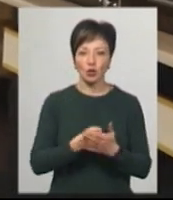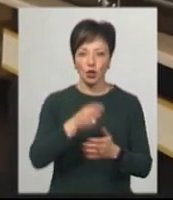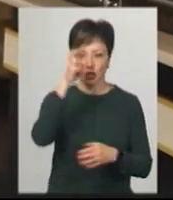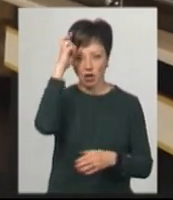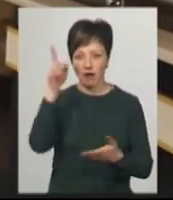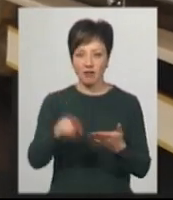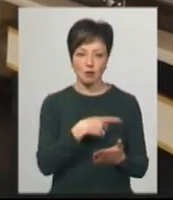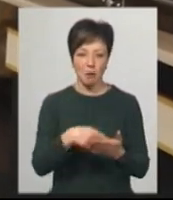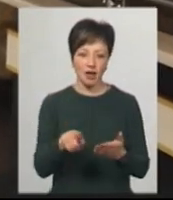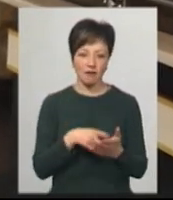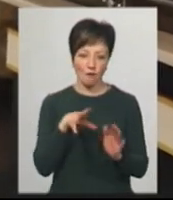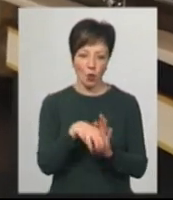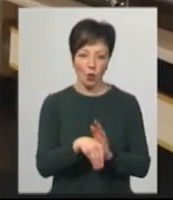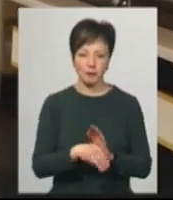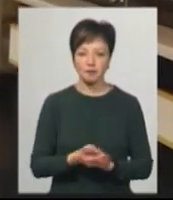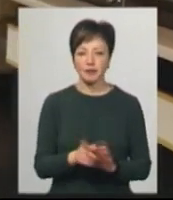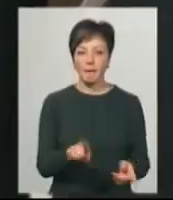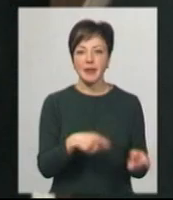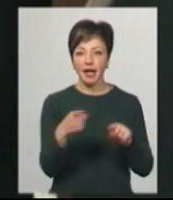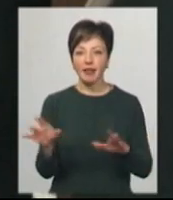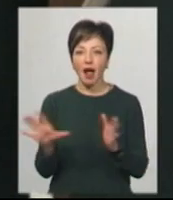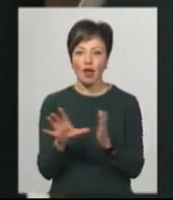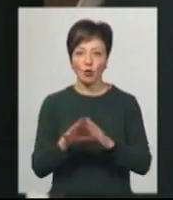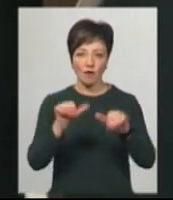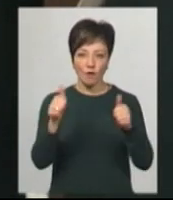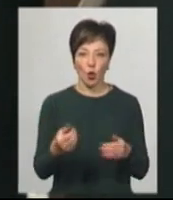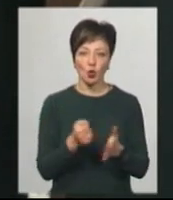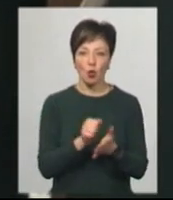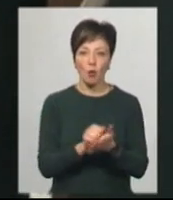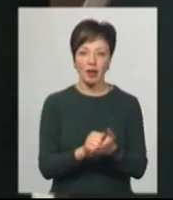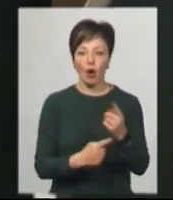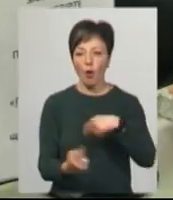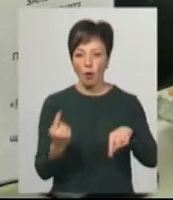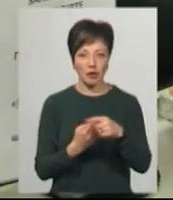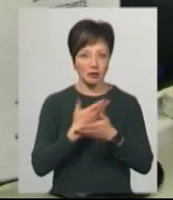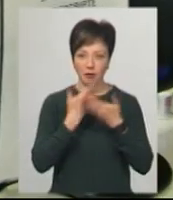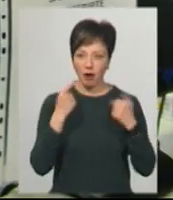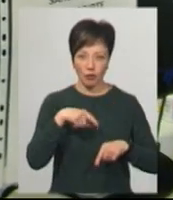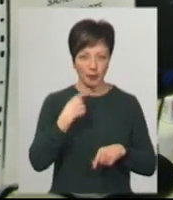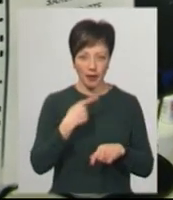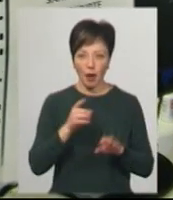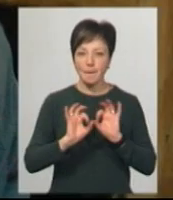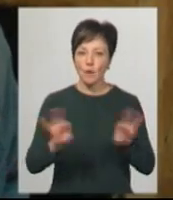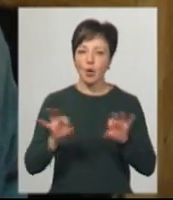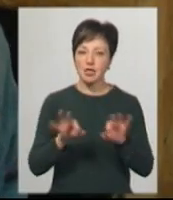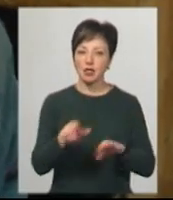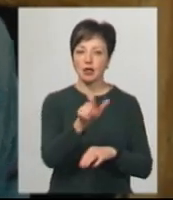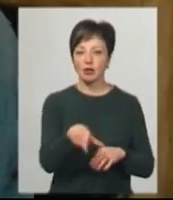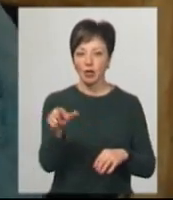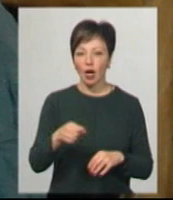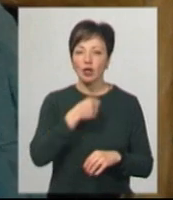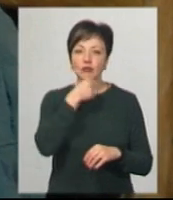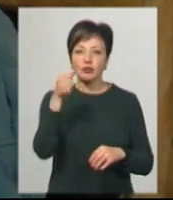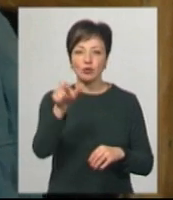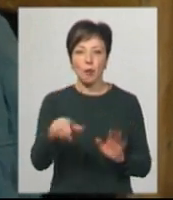в смартфоні. Та додає, про повний перехід на електронний варіант документообігу наразі не йдеться, що намагаються пояснити відвідувачу Віктору. Літній чоловік